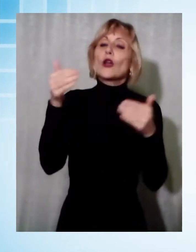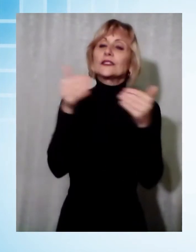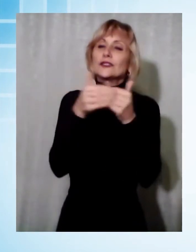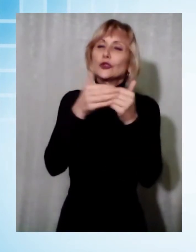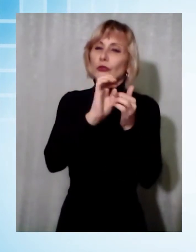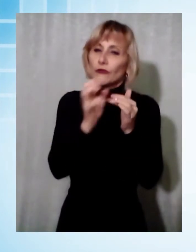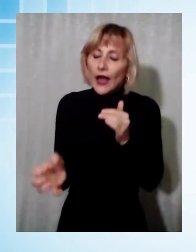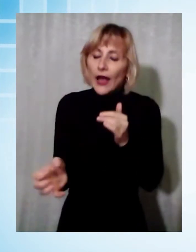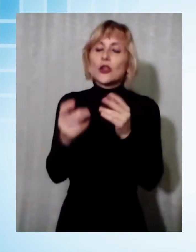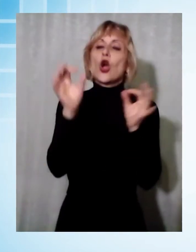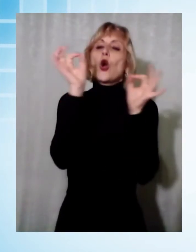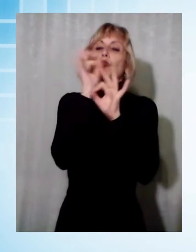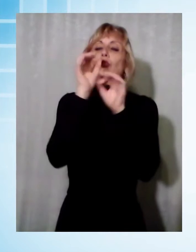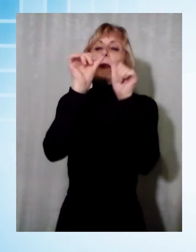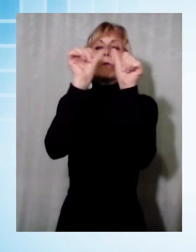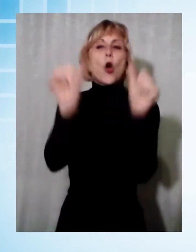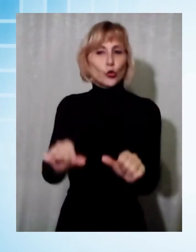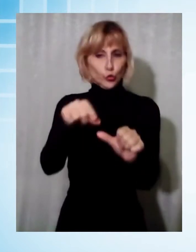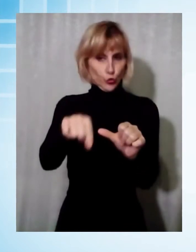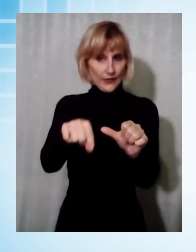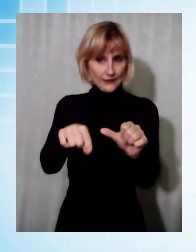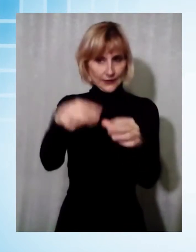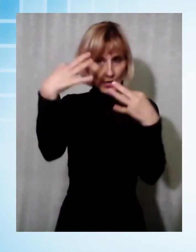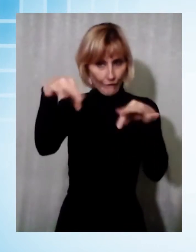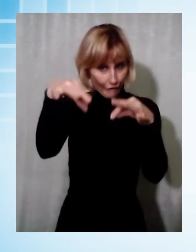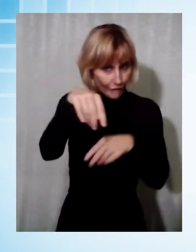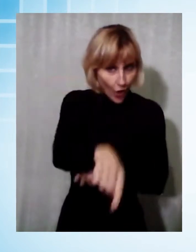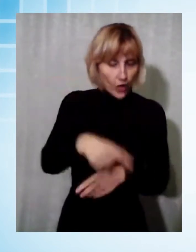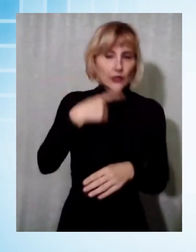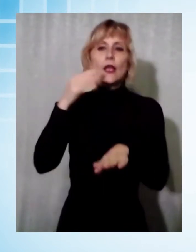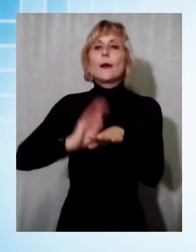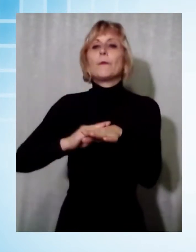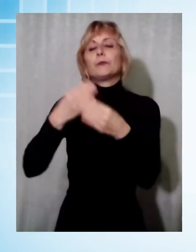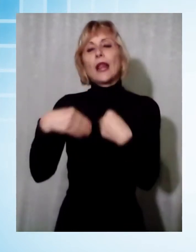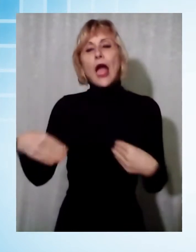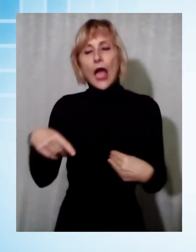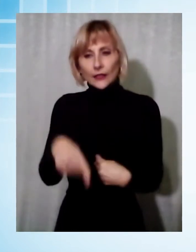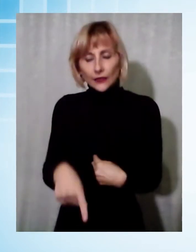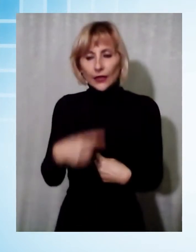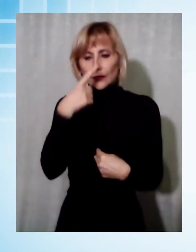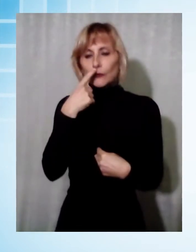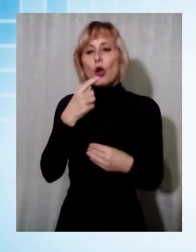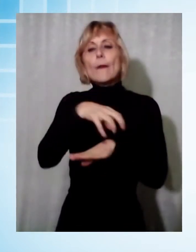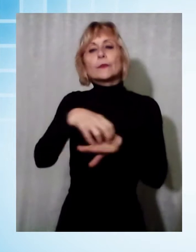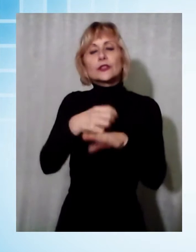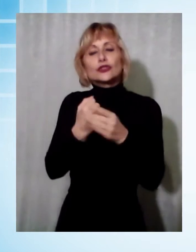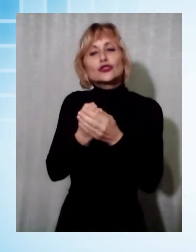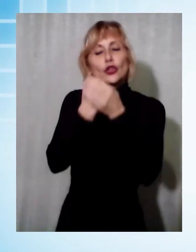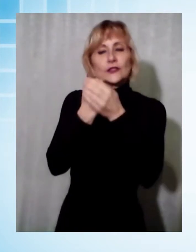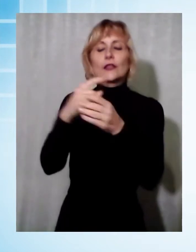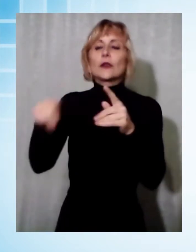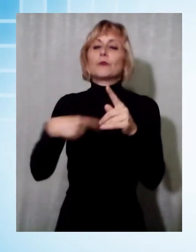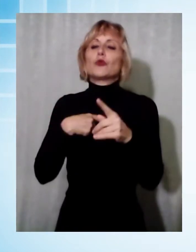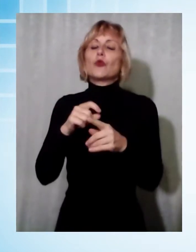modulistica degli uffici giudiziari, inoltrare le pratiche per l'amministrazione di sostegno, inviare atti telematici e altro